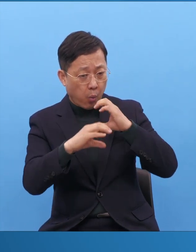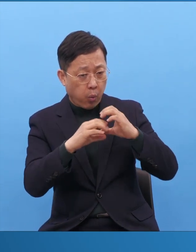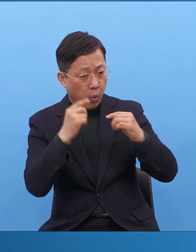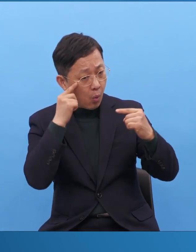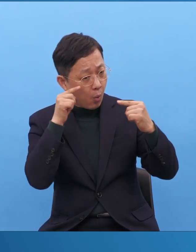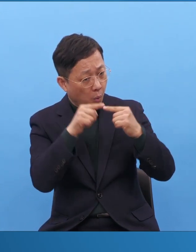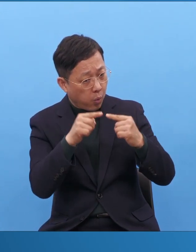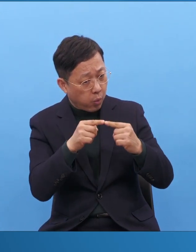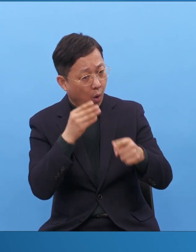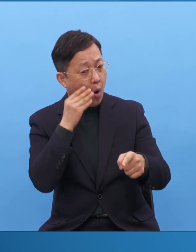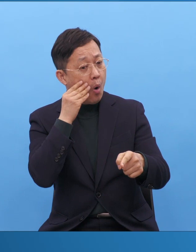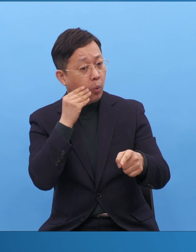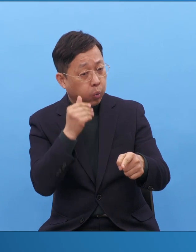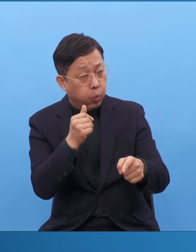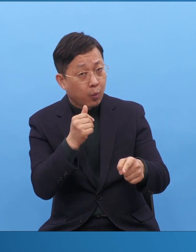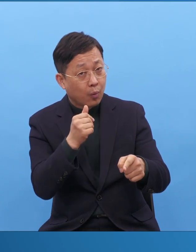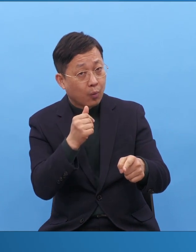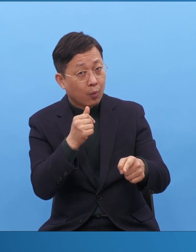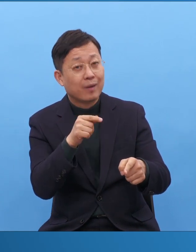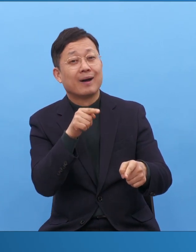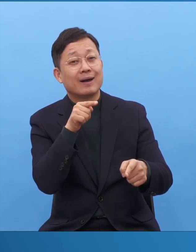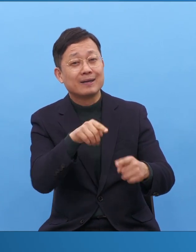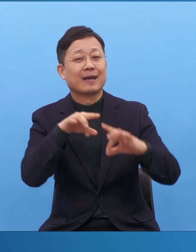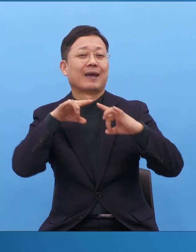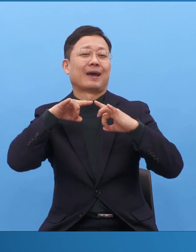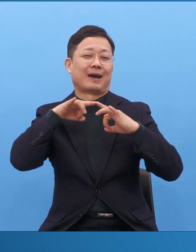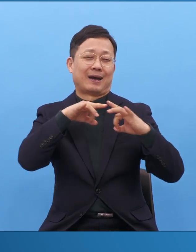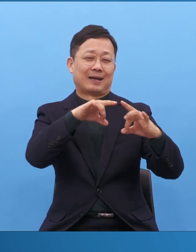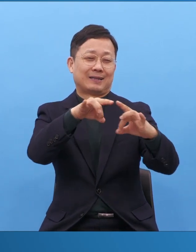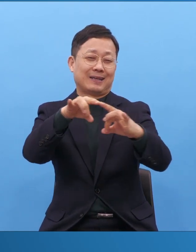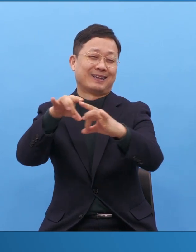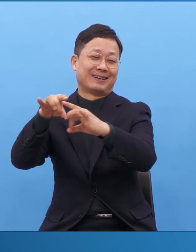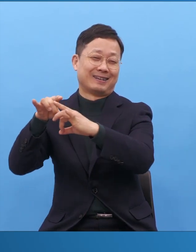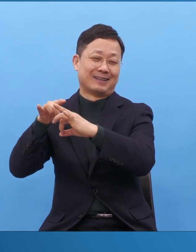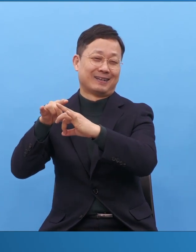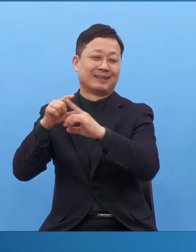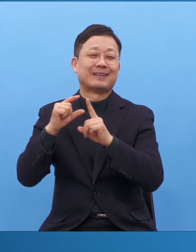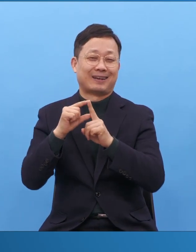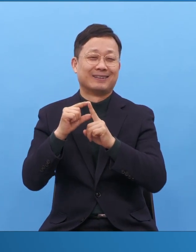그걸 보고 안테나라고 합니다.